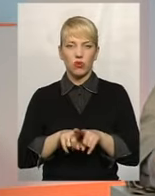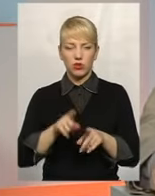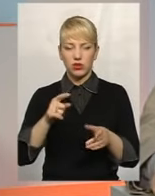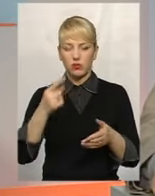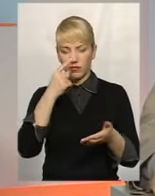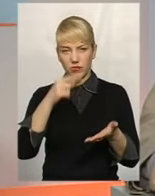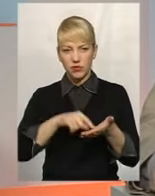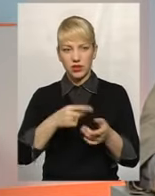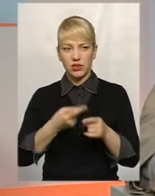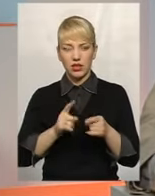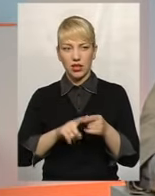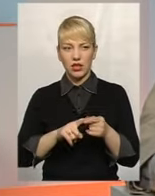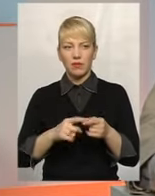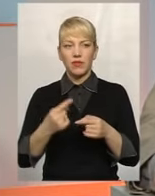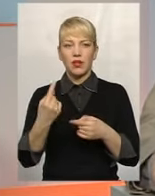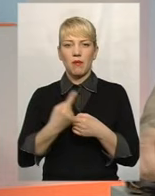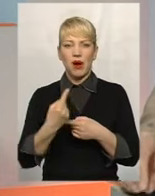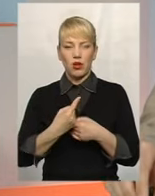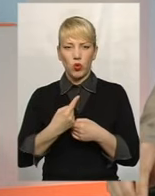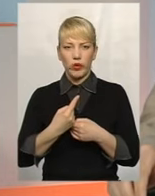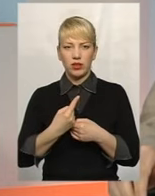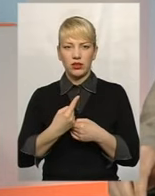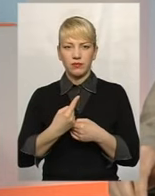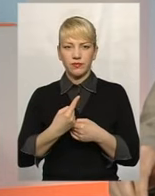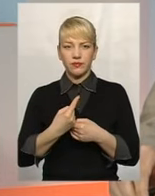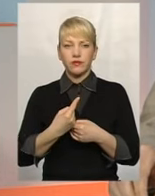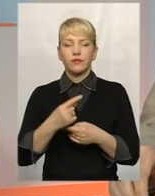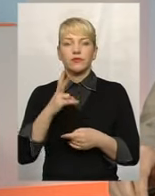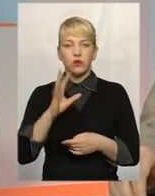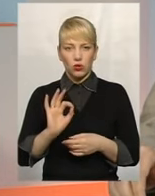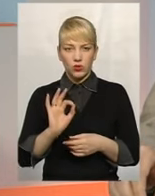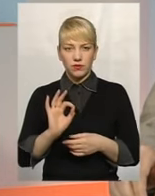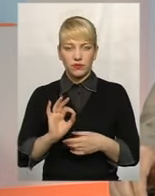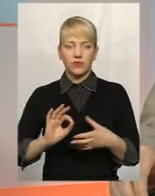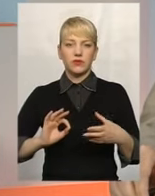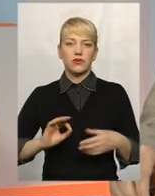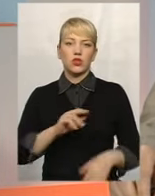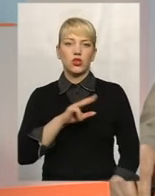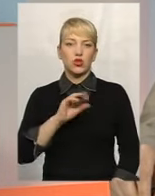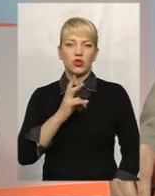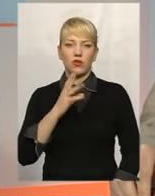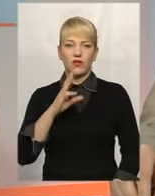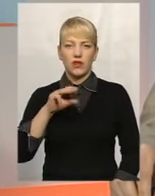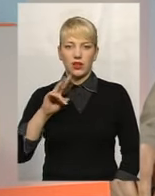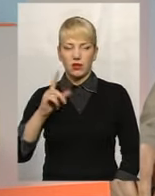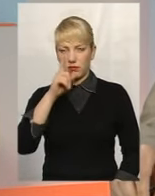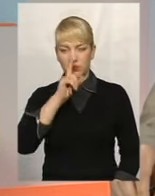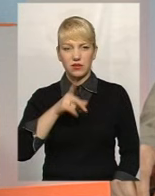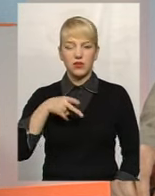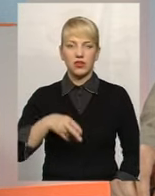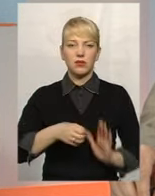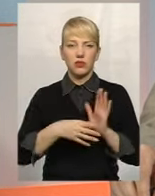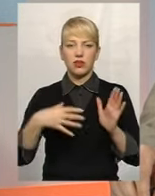поширивався цей мораторій на проведення перевірок, заборона. Разом з тим, з жовтня місяця, фактично, 2015